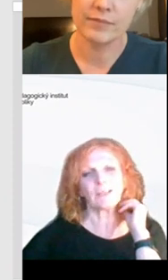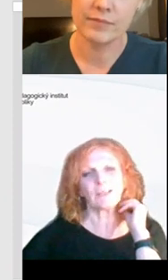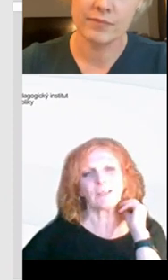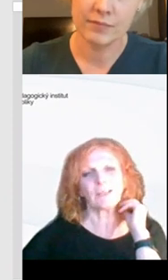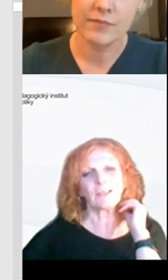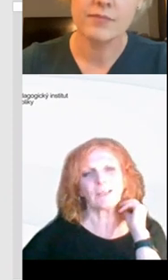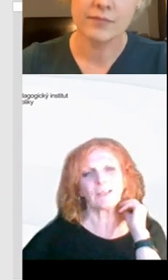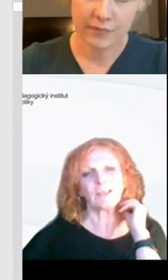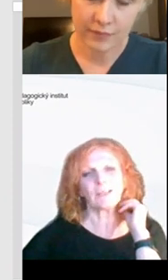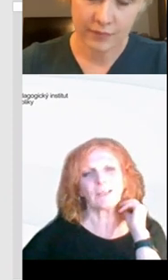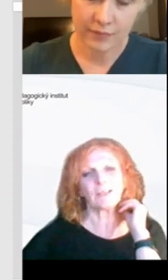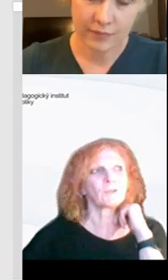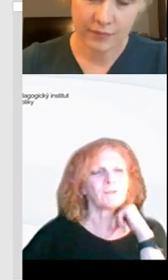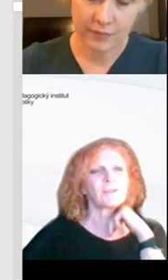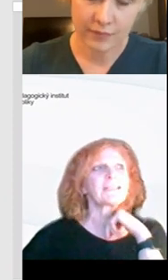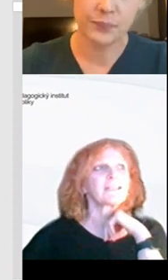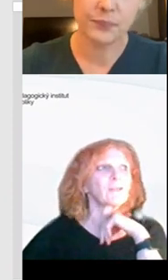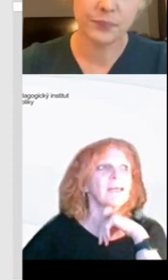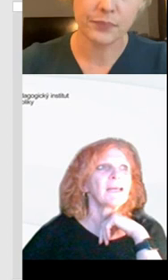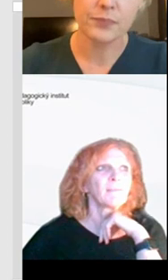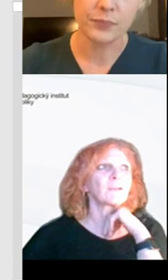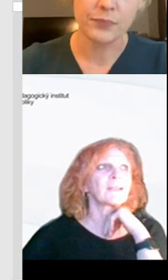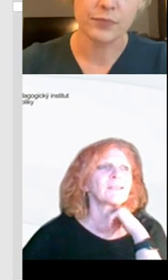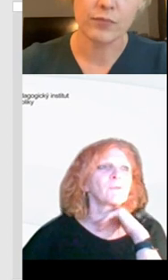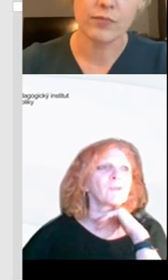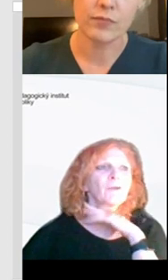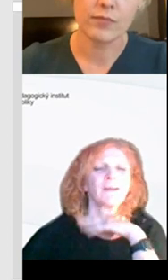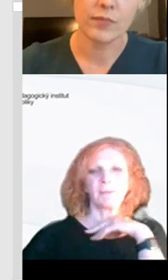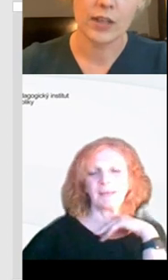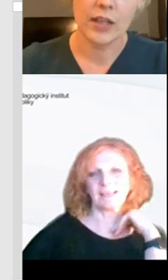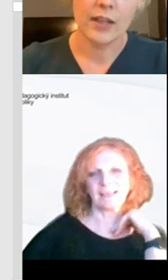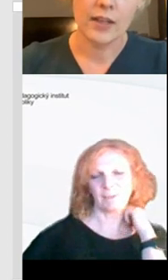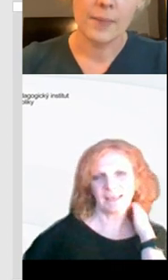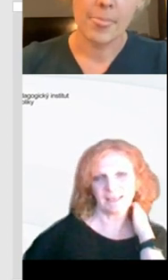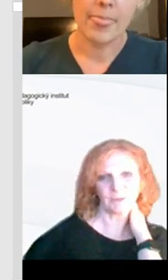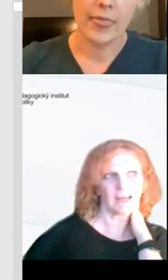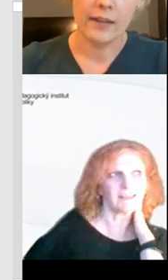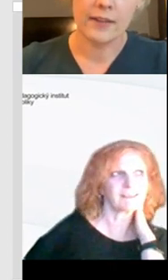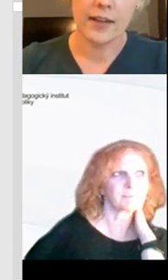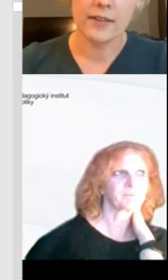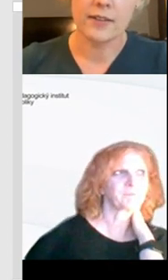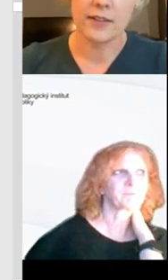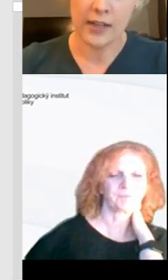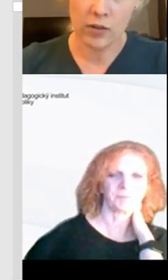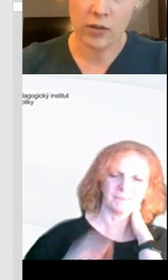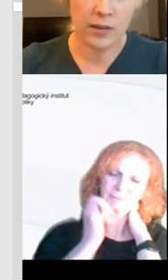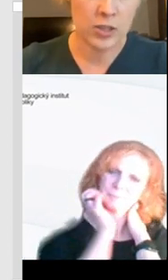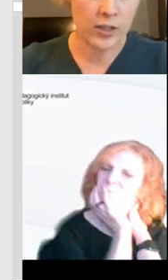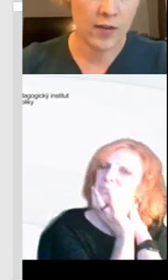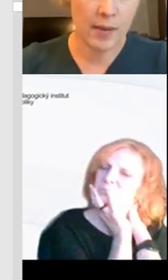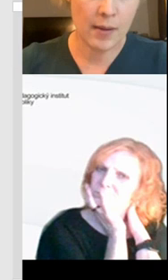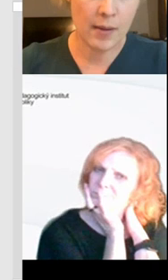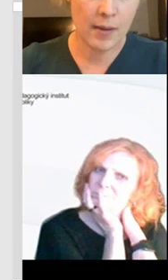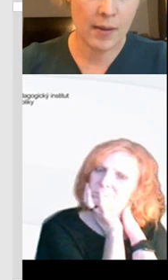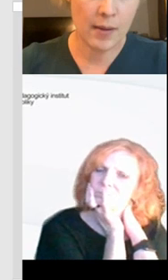nástroje, s kterými ráda pracuje a které jsou osvědčené, takže Milo, tady jsou myšlenkové mapy a diagramy, je to tak? Tak, ano,